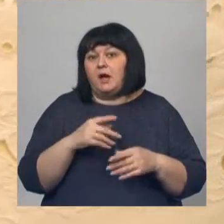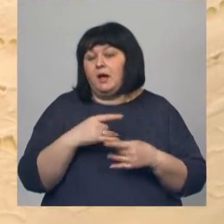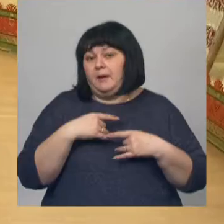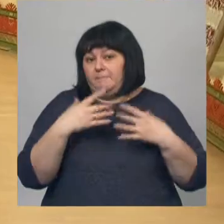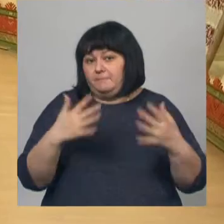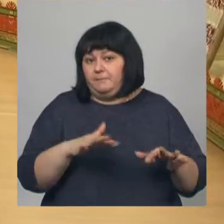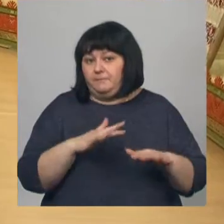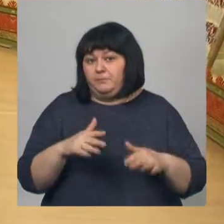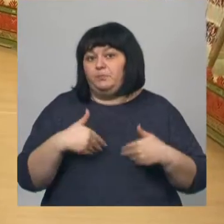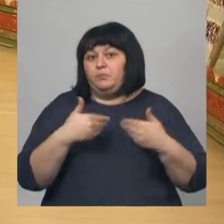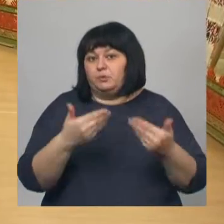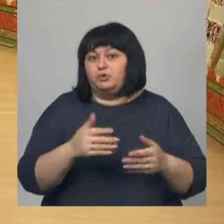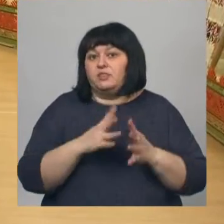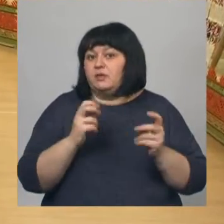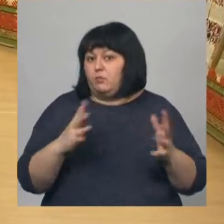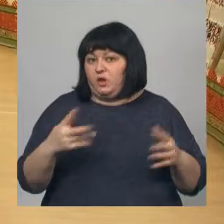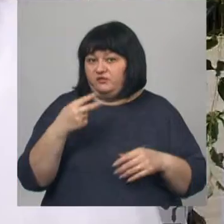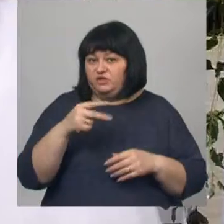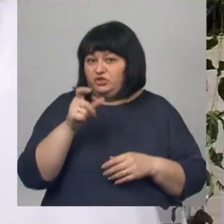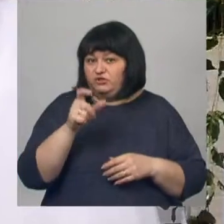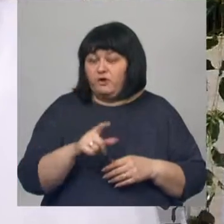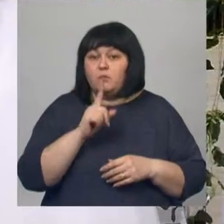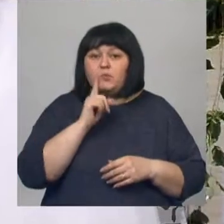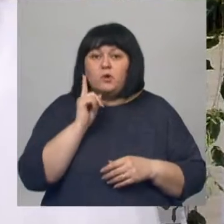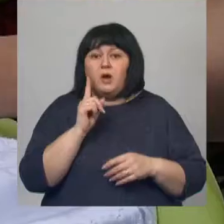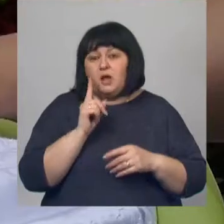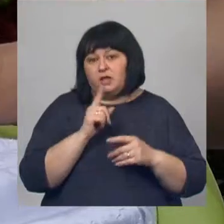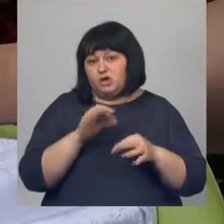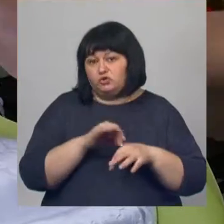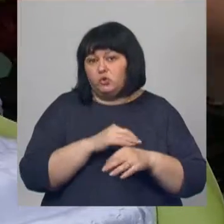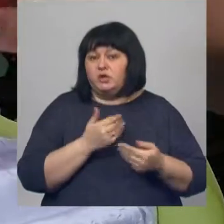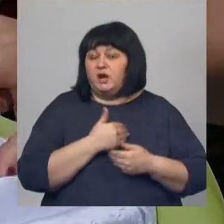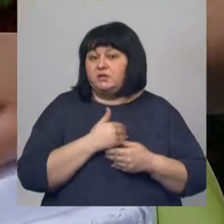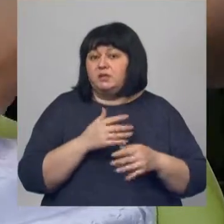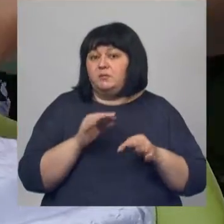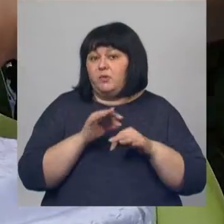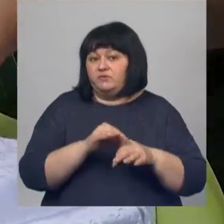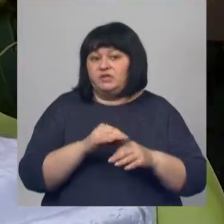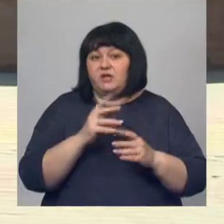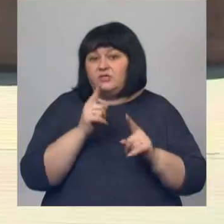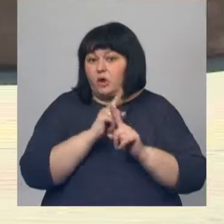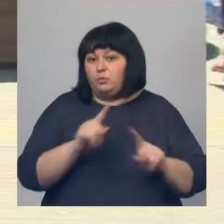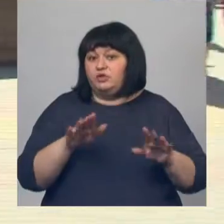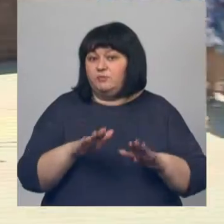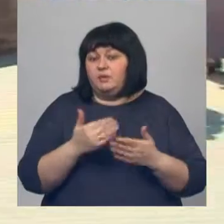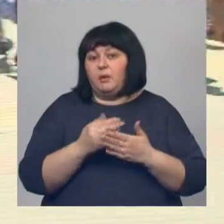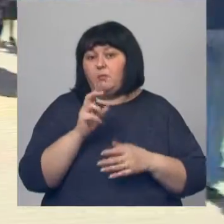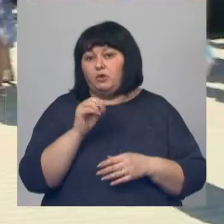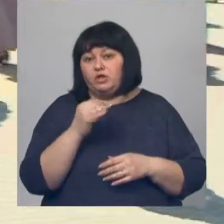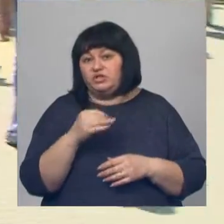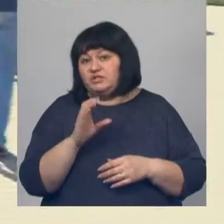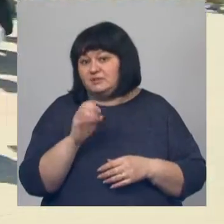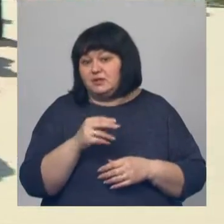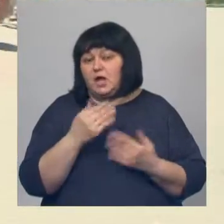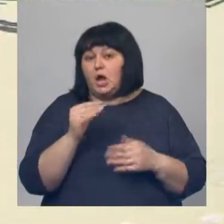пускать не более 20 человек. Многие младожены хотят провести церемонию в необычном месте, например, в Ботаническом саду или Юсуповском